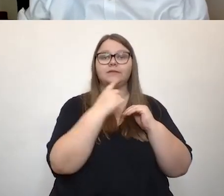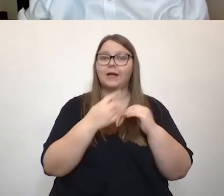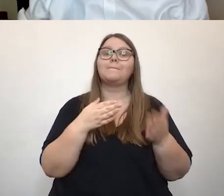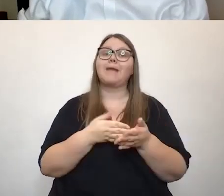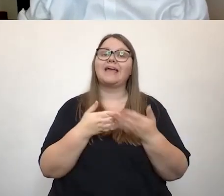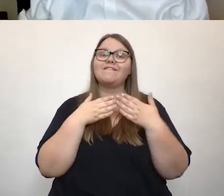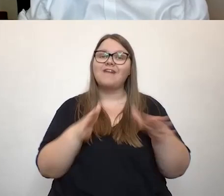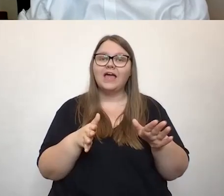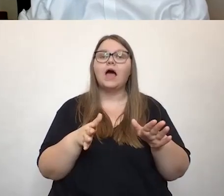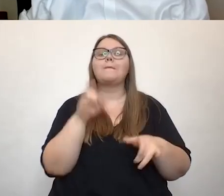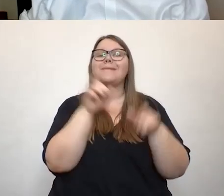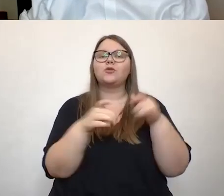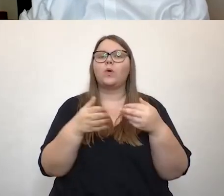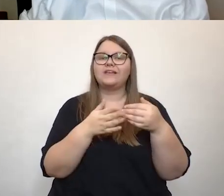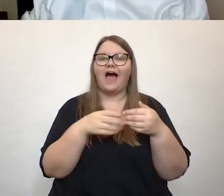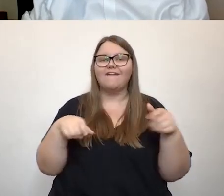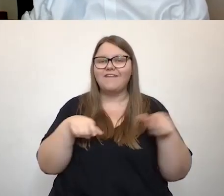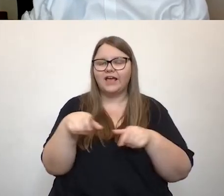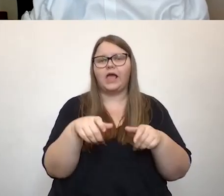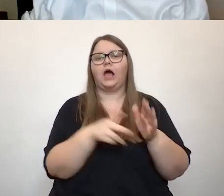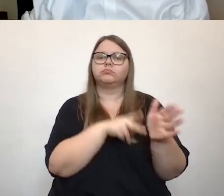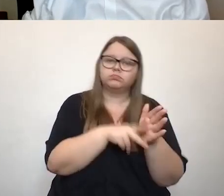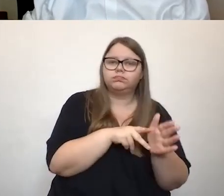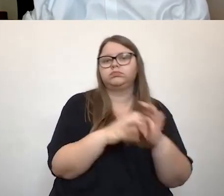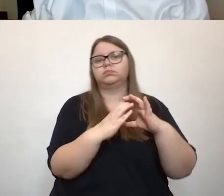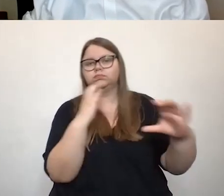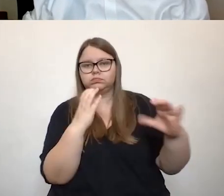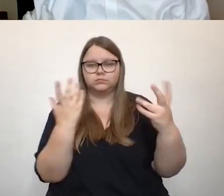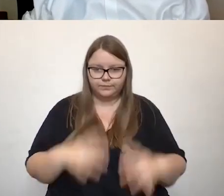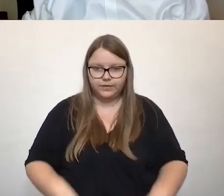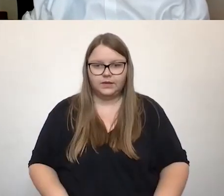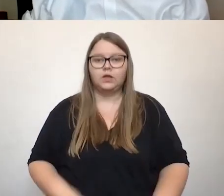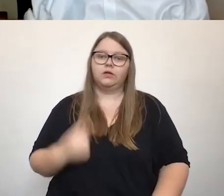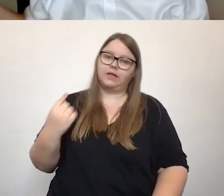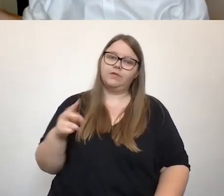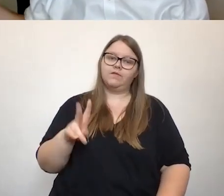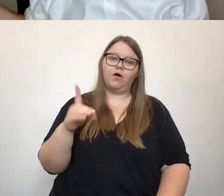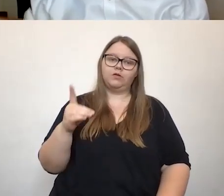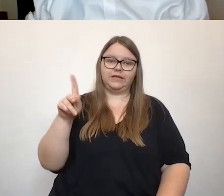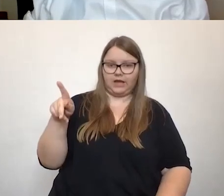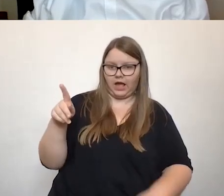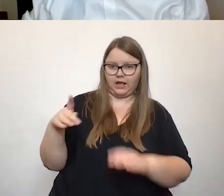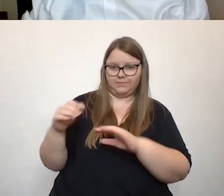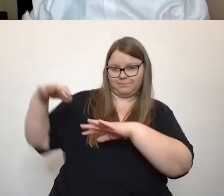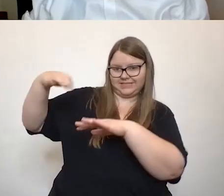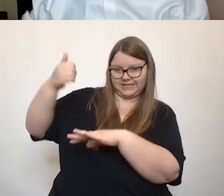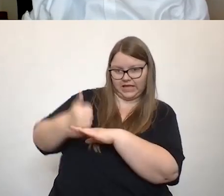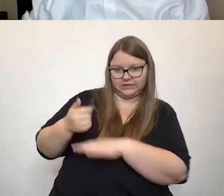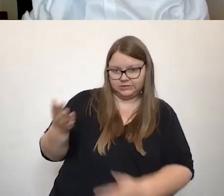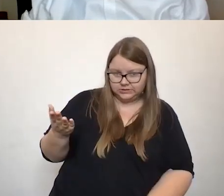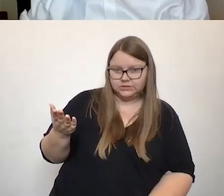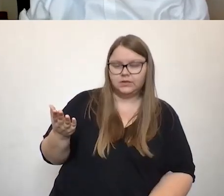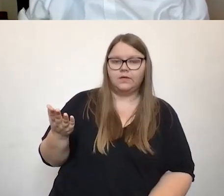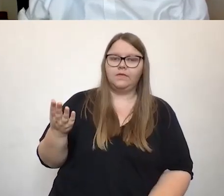aufzubauen und du als VdK-Präsidentin, was sind das für Menschen, die bei euch